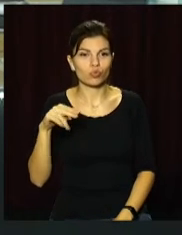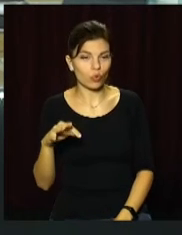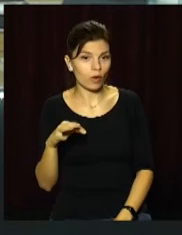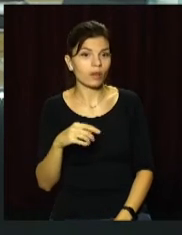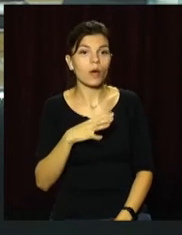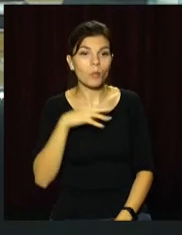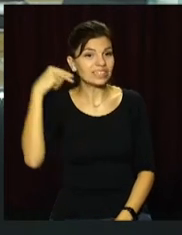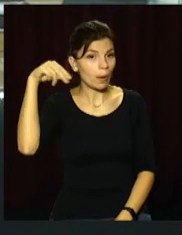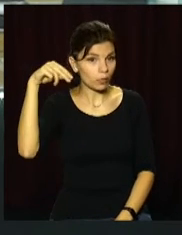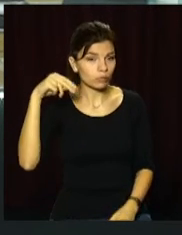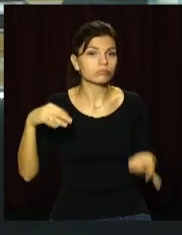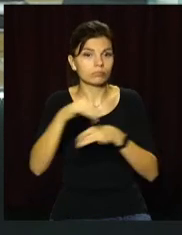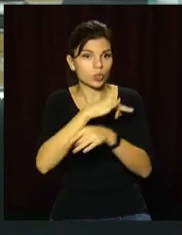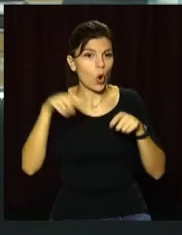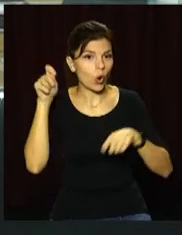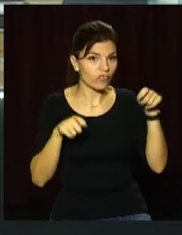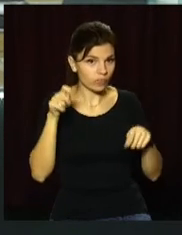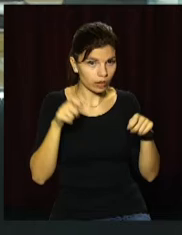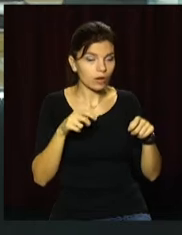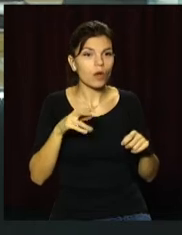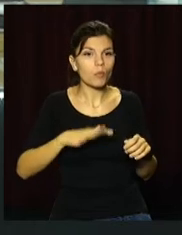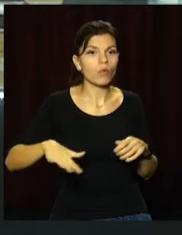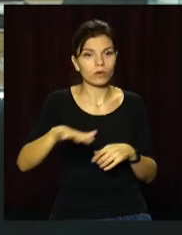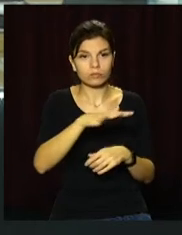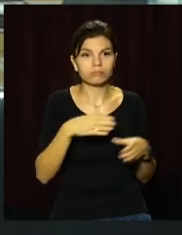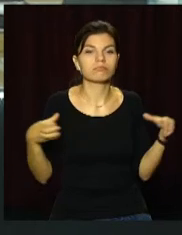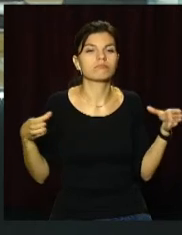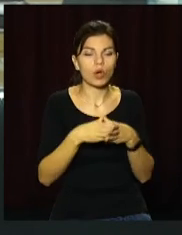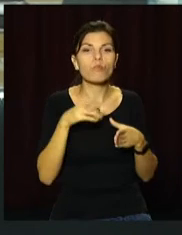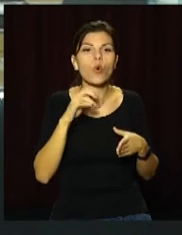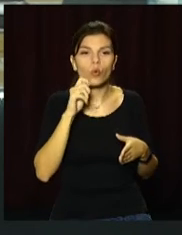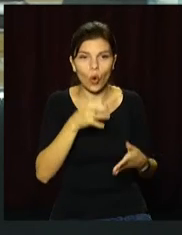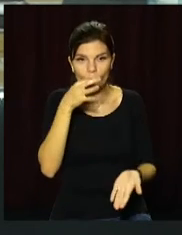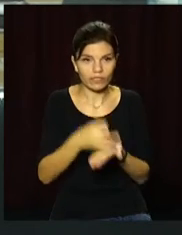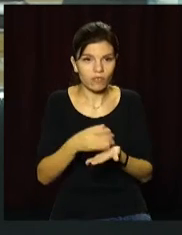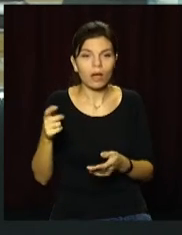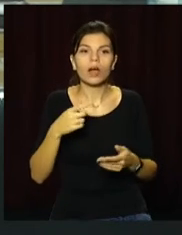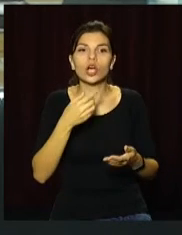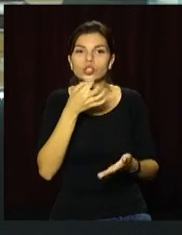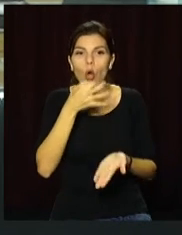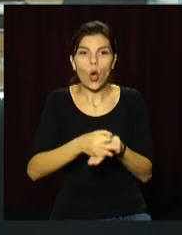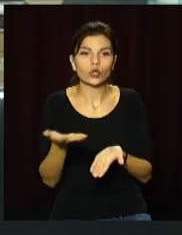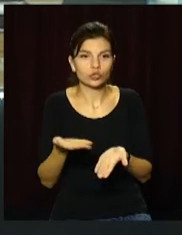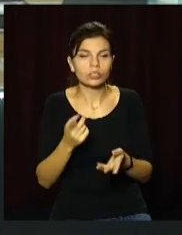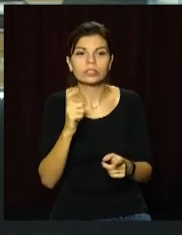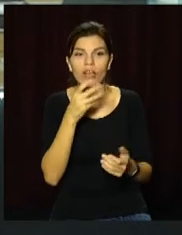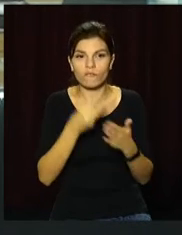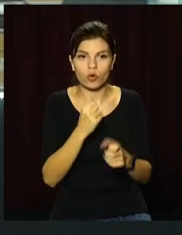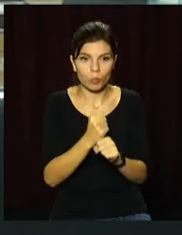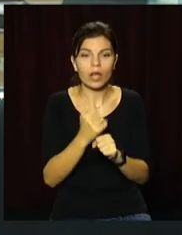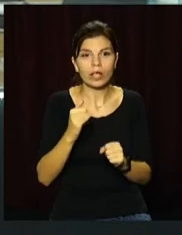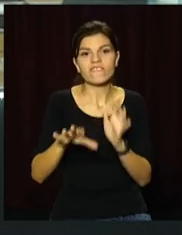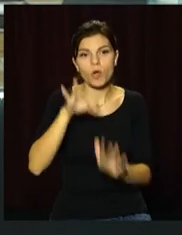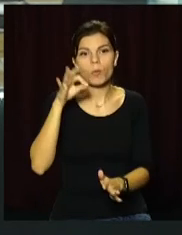-виборча конференція Федерації дзюдо України, на якій делегати відзвітували про свою роботу. Крім того, обрали нового